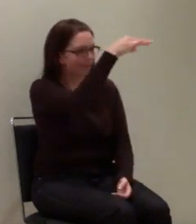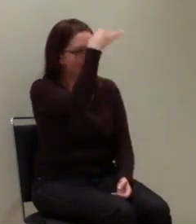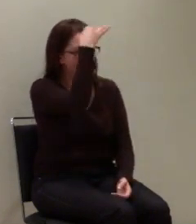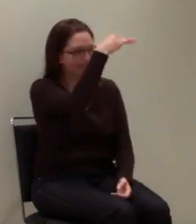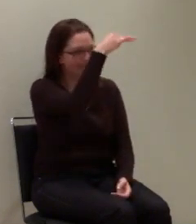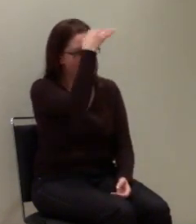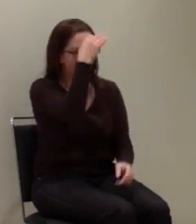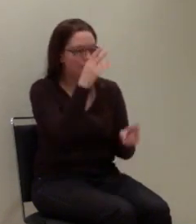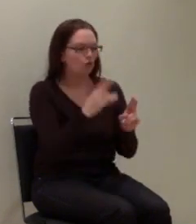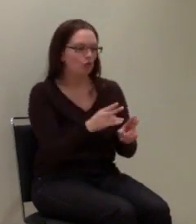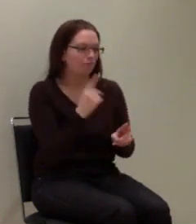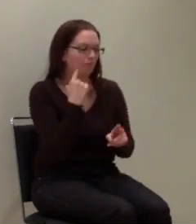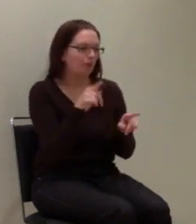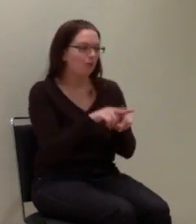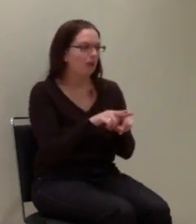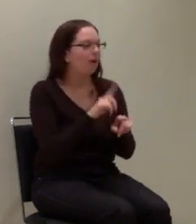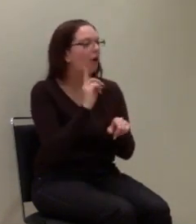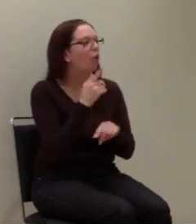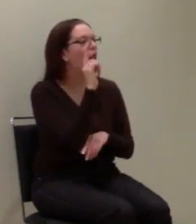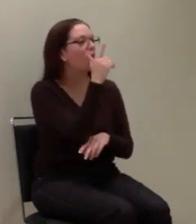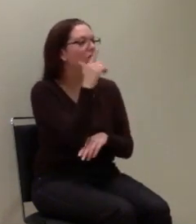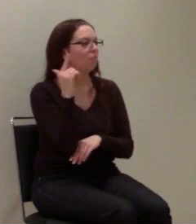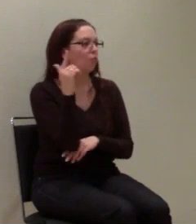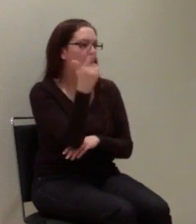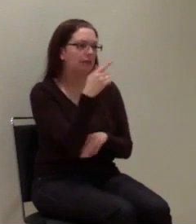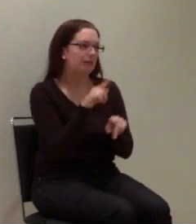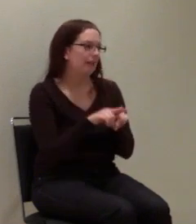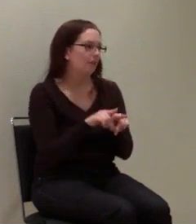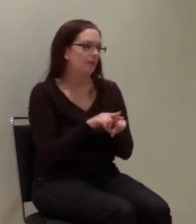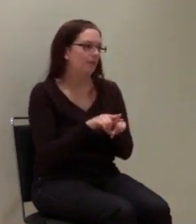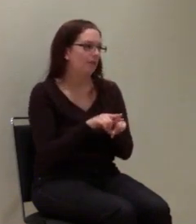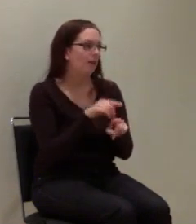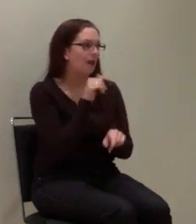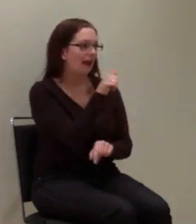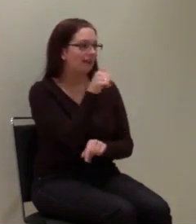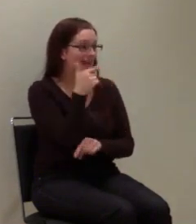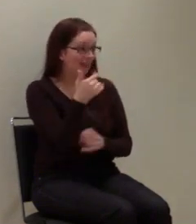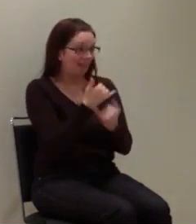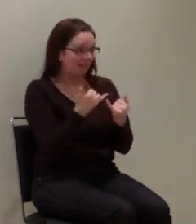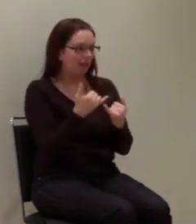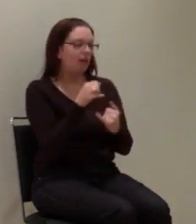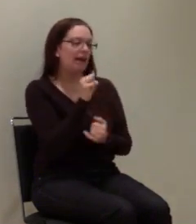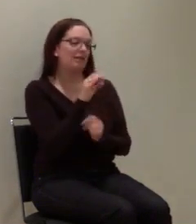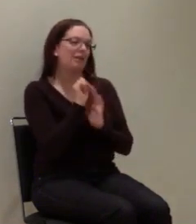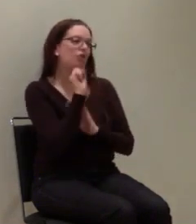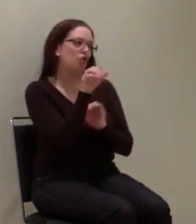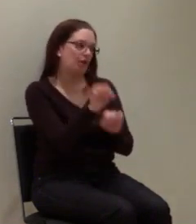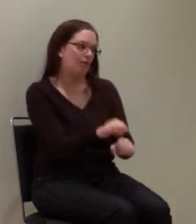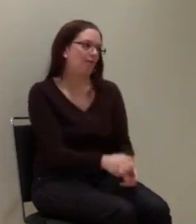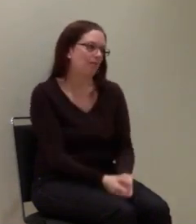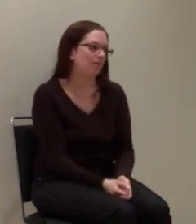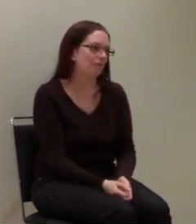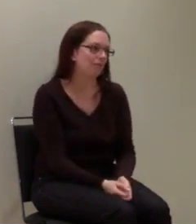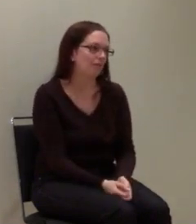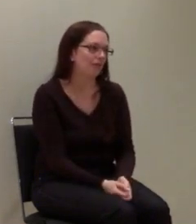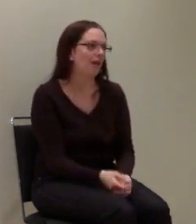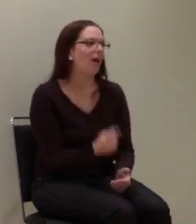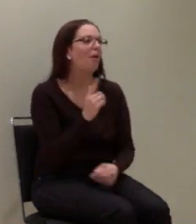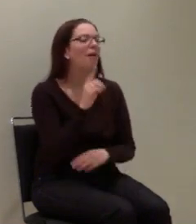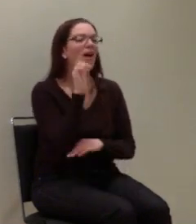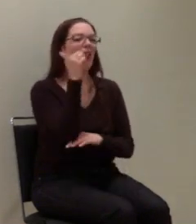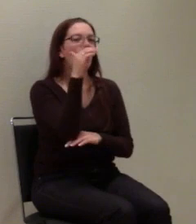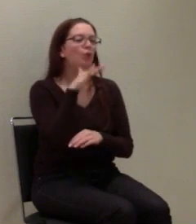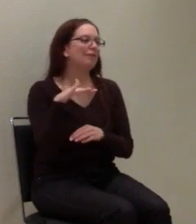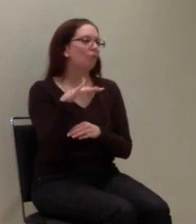Es gibt auch durchaus, in Luxemburg zum Beispiel können Sie auch direkt die 112 per SMS auch erreichen. Gut, man muss dazu sagen, die Luxemburger haben es ein bisschen